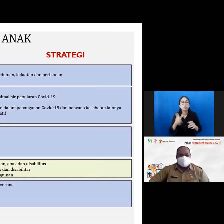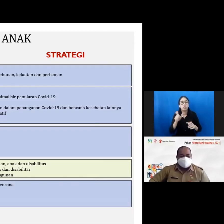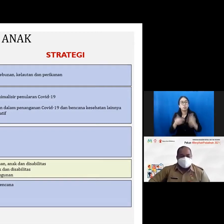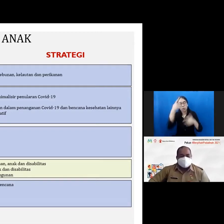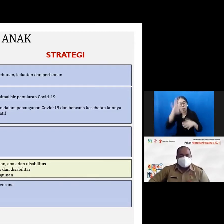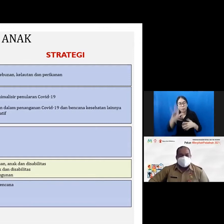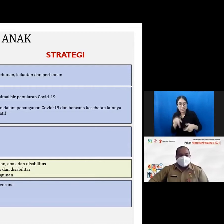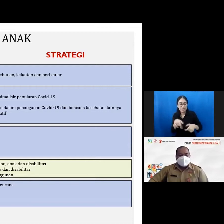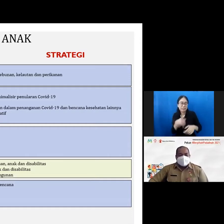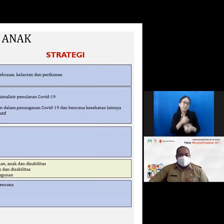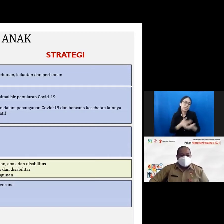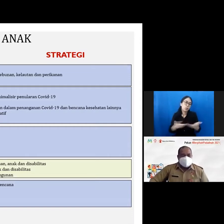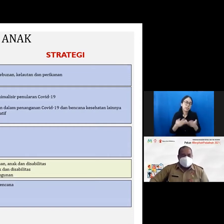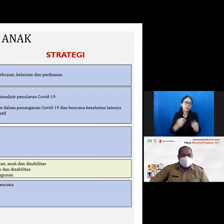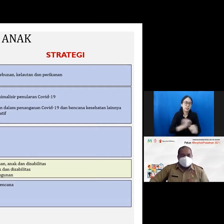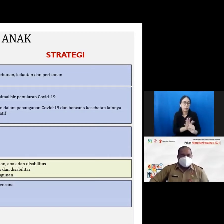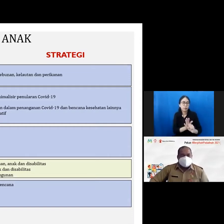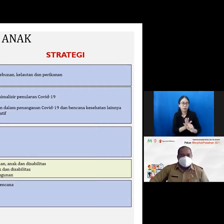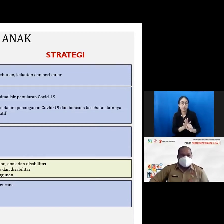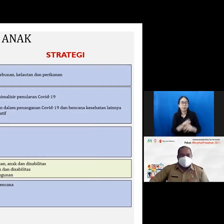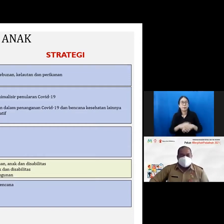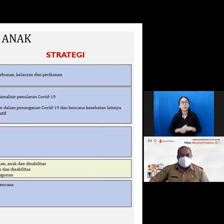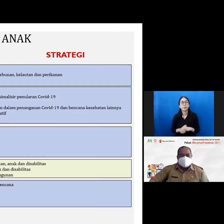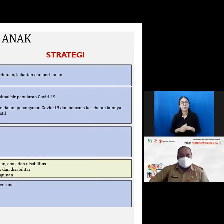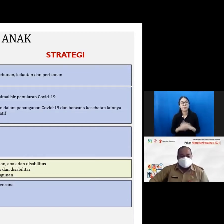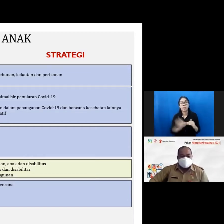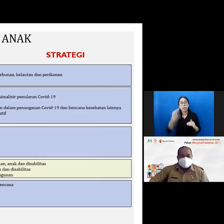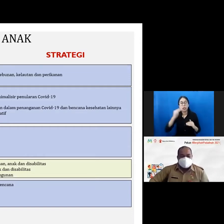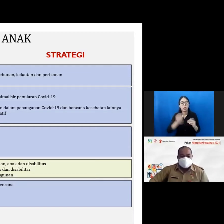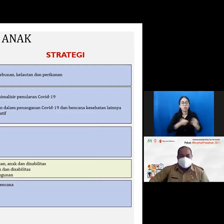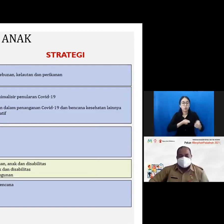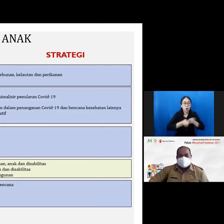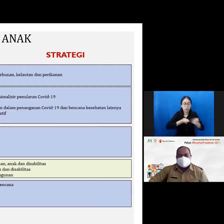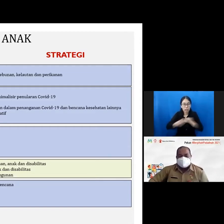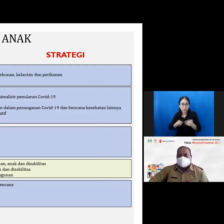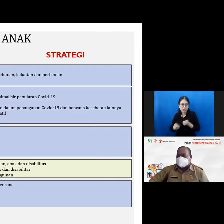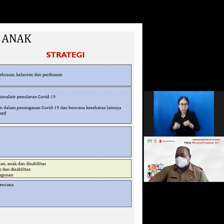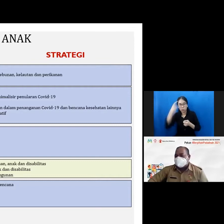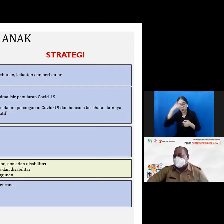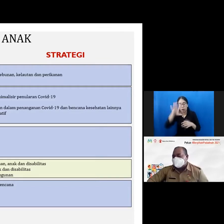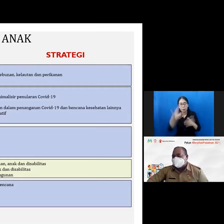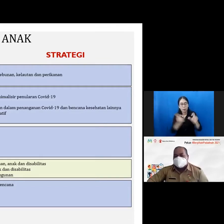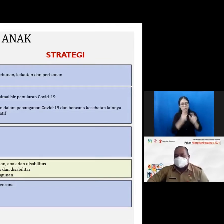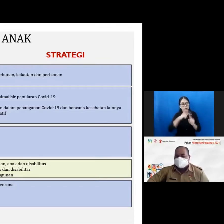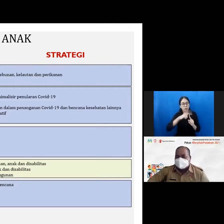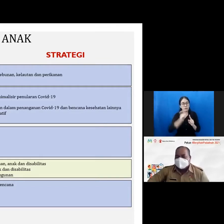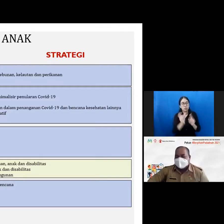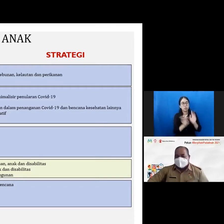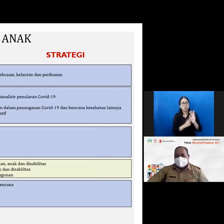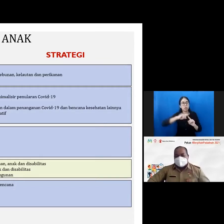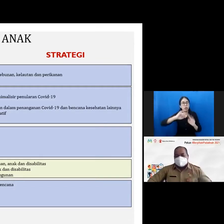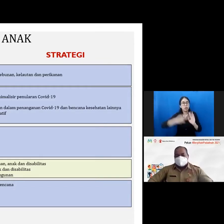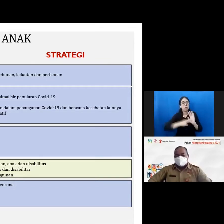lainnya yang kelima meningkatkan koordinasi dan dalam penanganan stunting secara holistik integratif